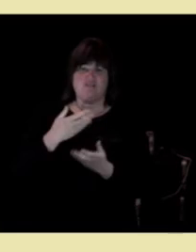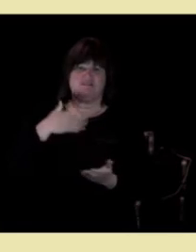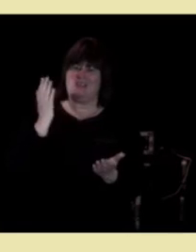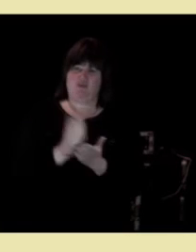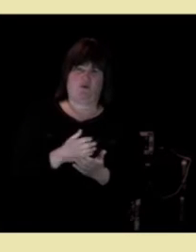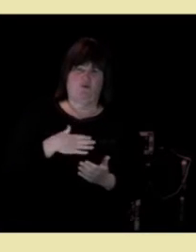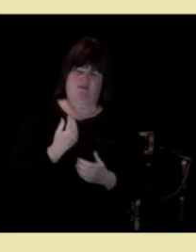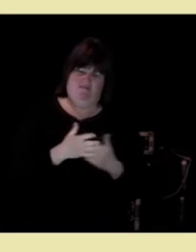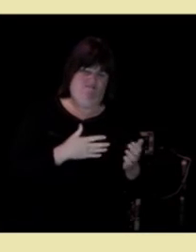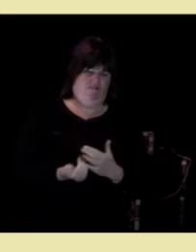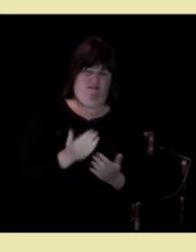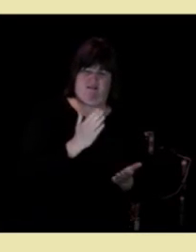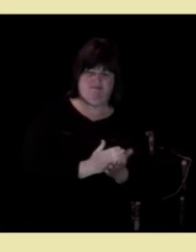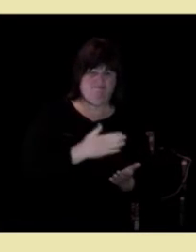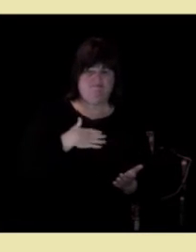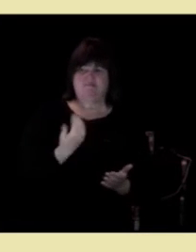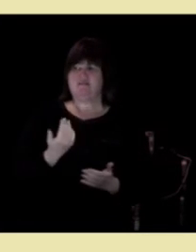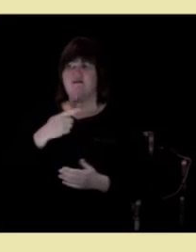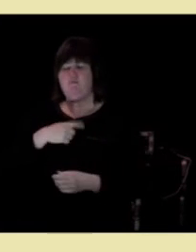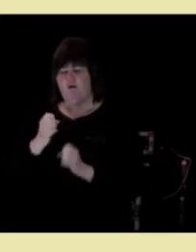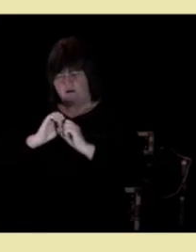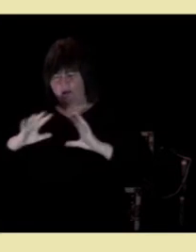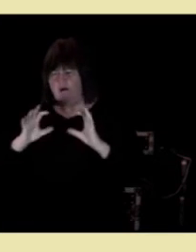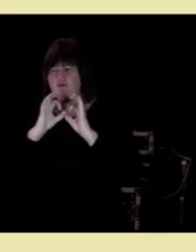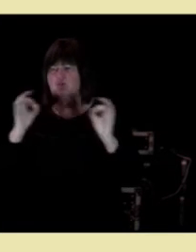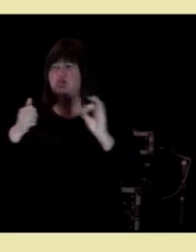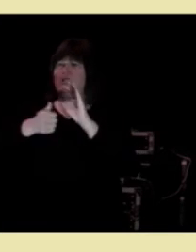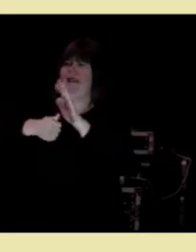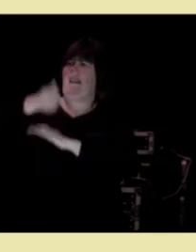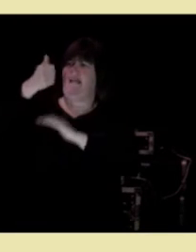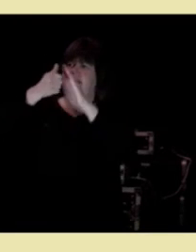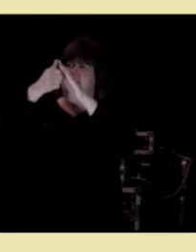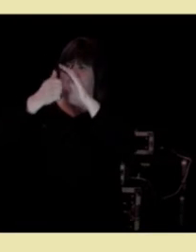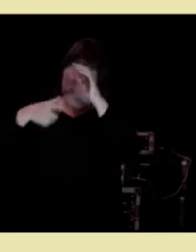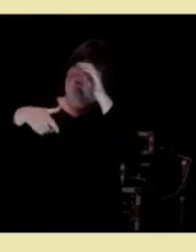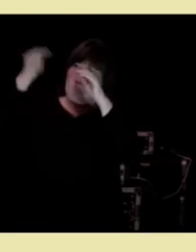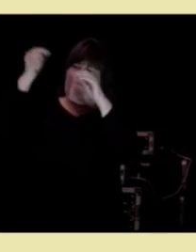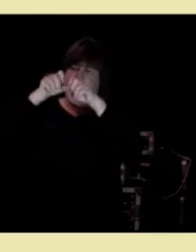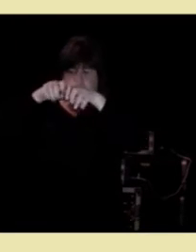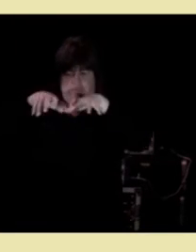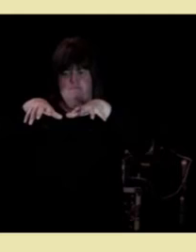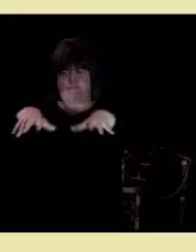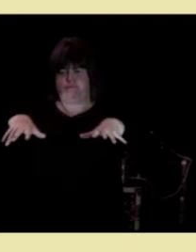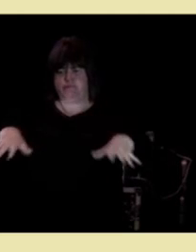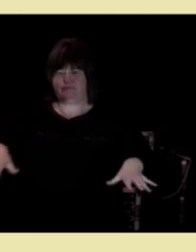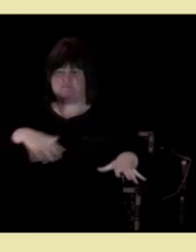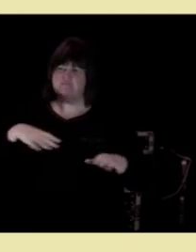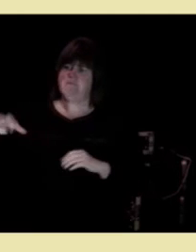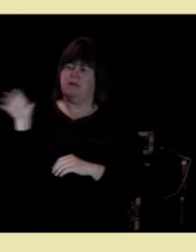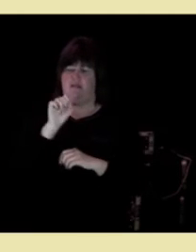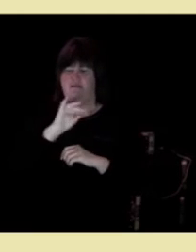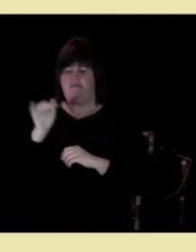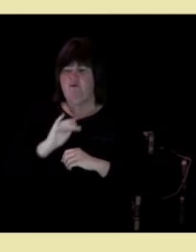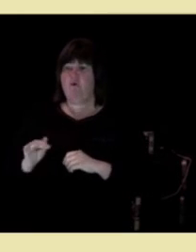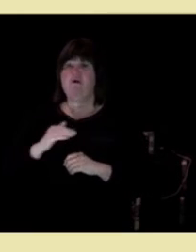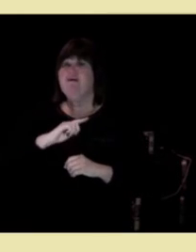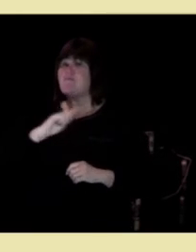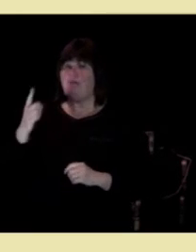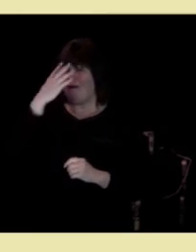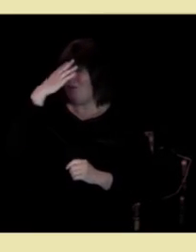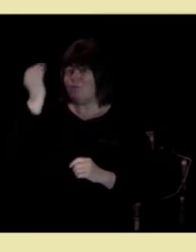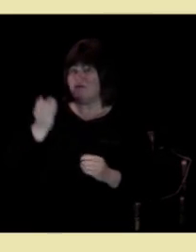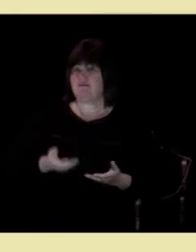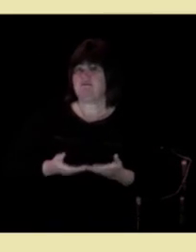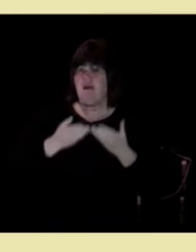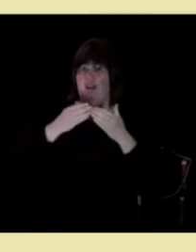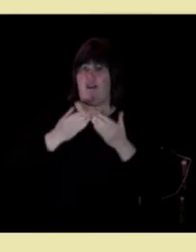tydelig ledelse fra toppen og nedover på alle nivåer. Så vi trenger ikke bare et kompetanseløft, vi